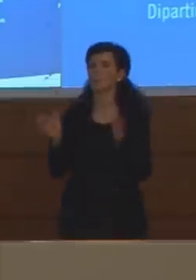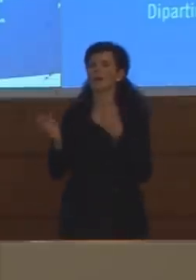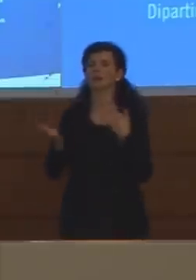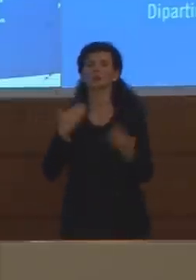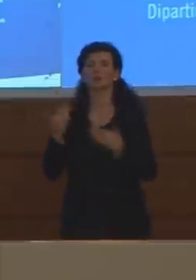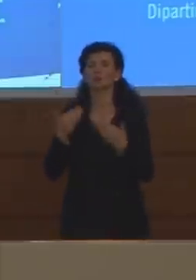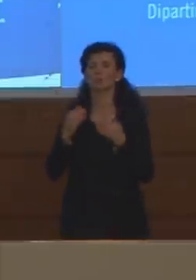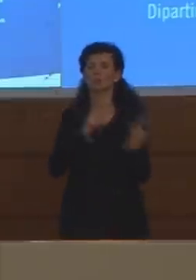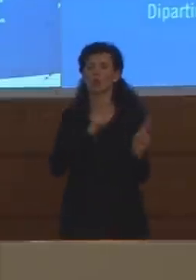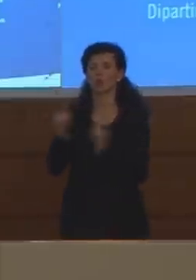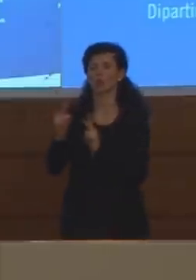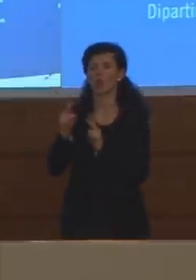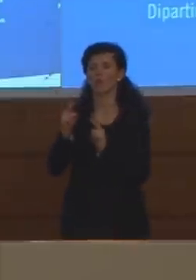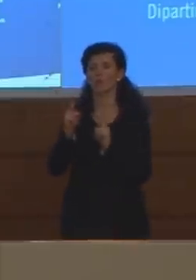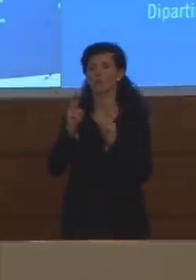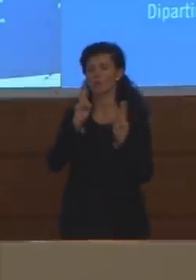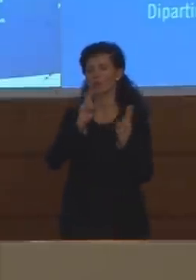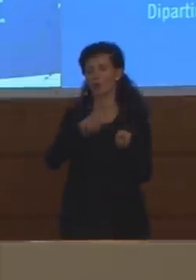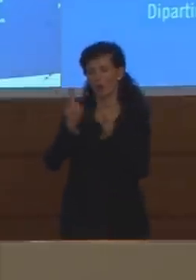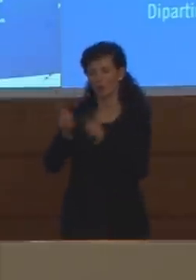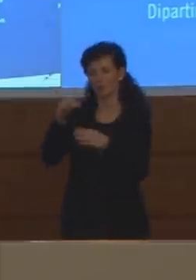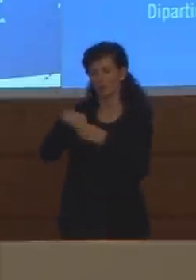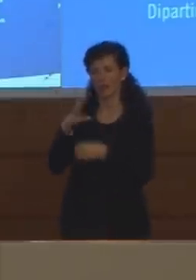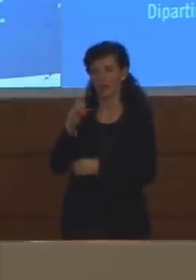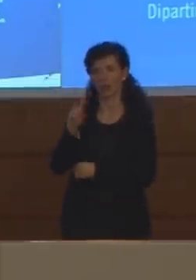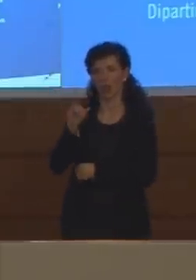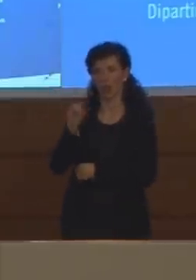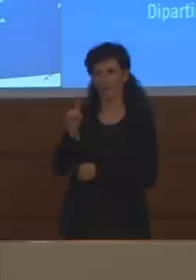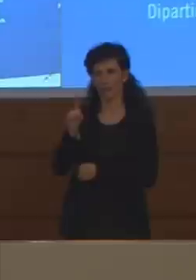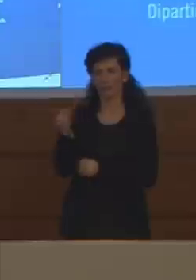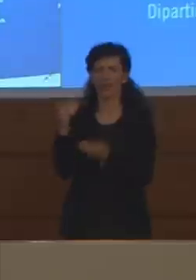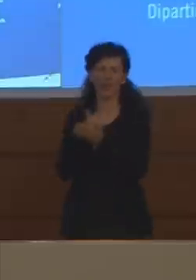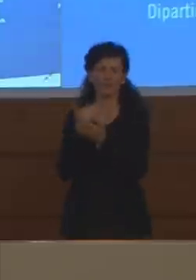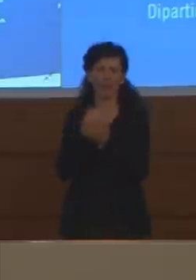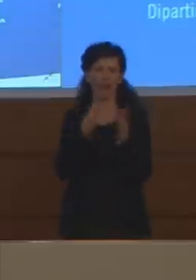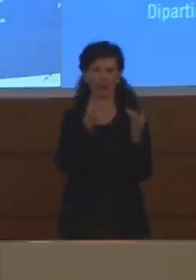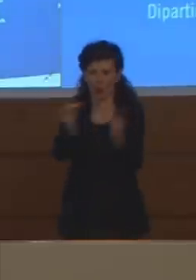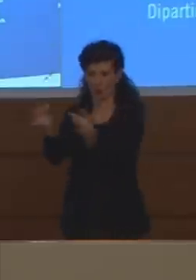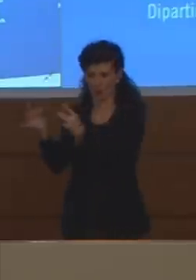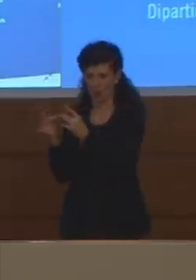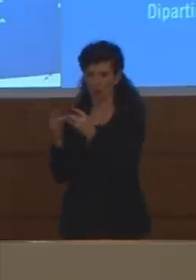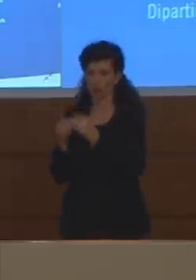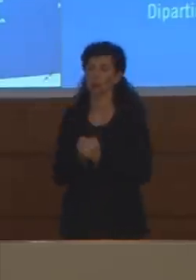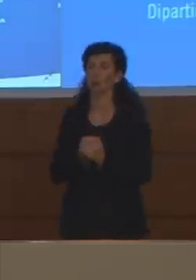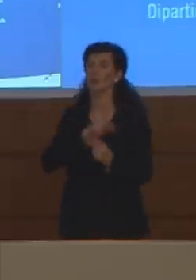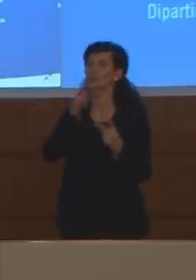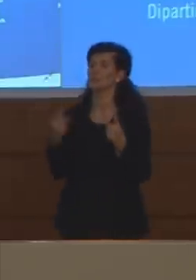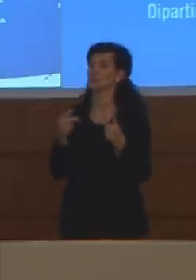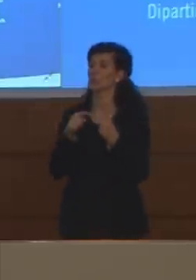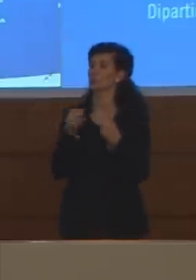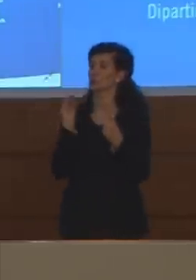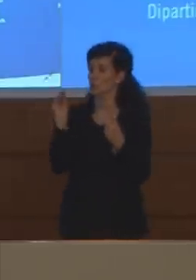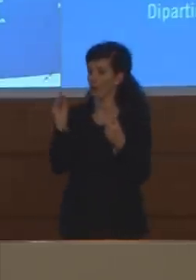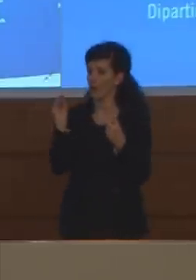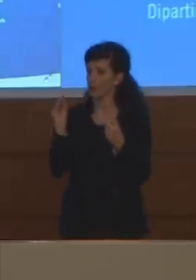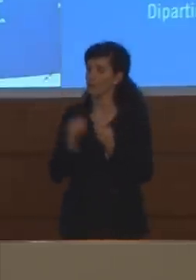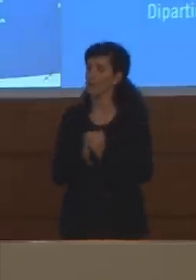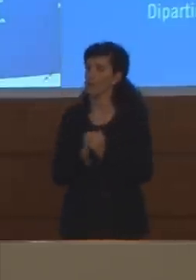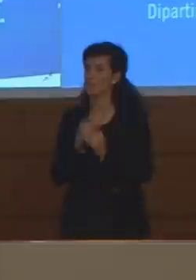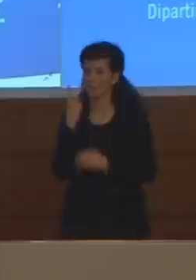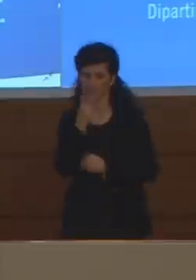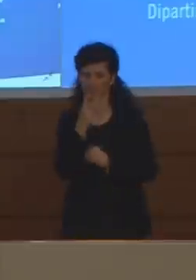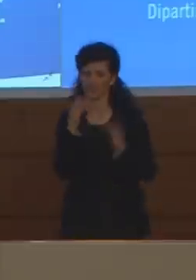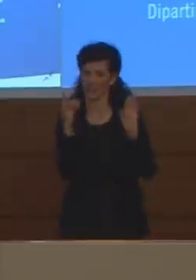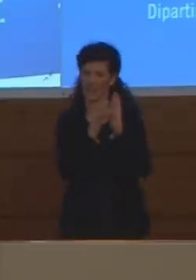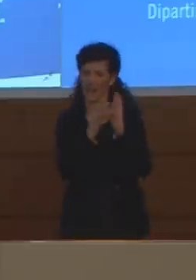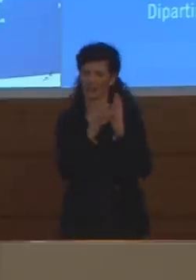per evitare, diciamo, che si diffondesse il contagio. E poi volevo chiedere, per quanto riguarda i dati, abbiamo visto appunto c